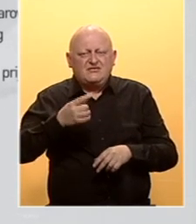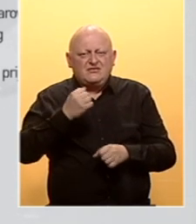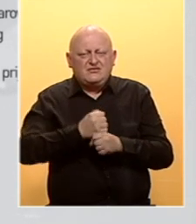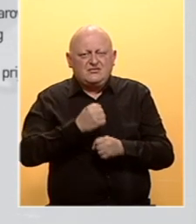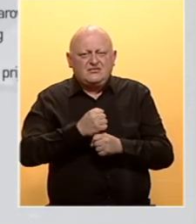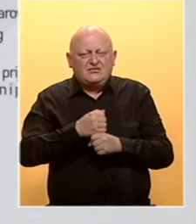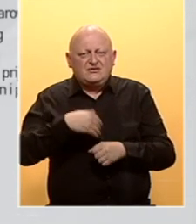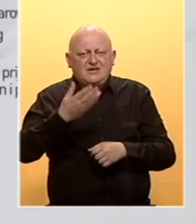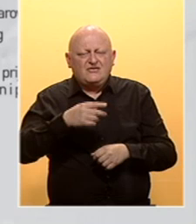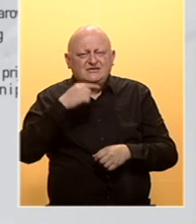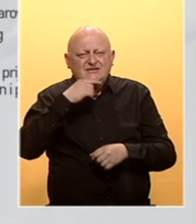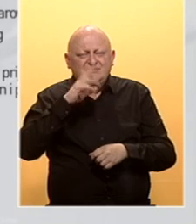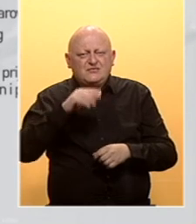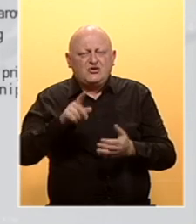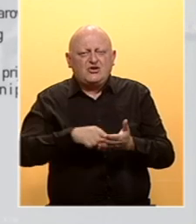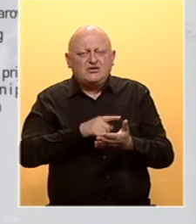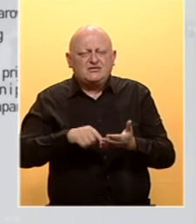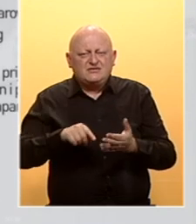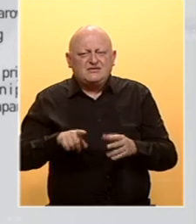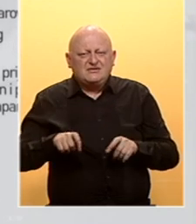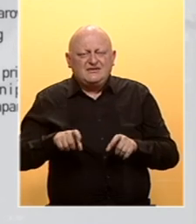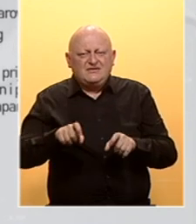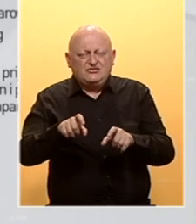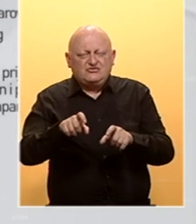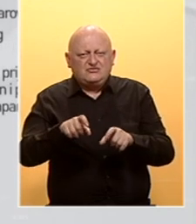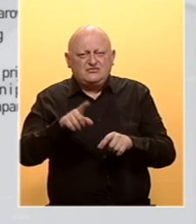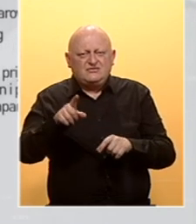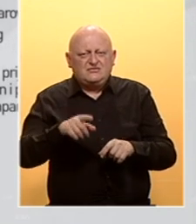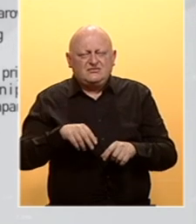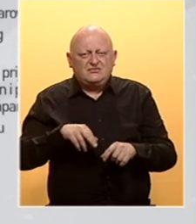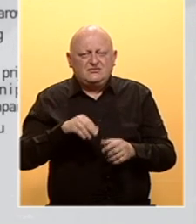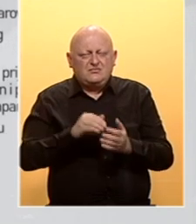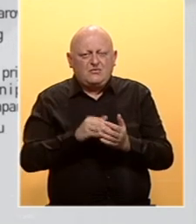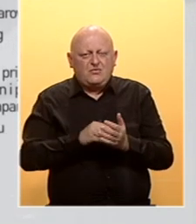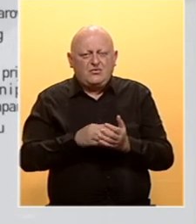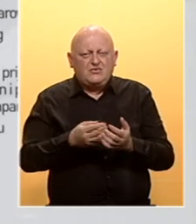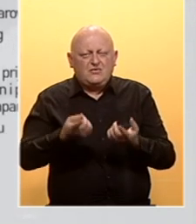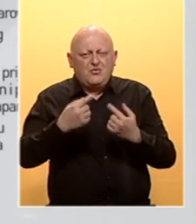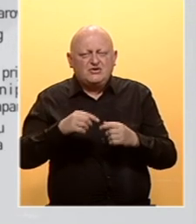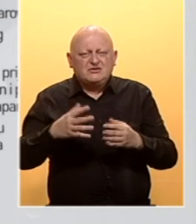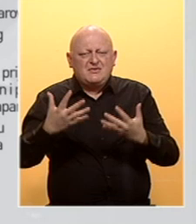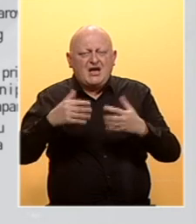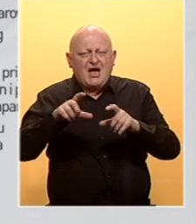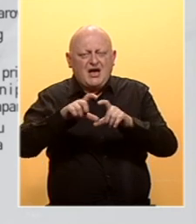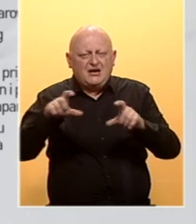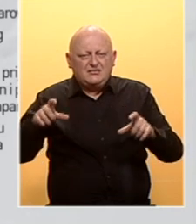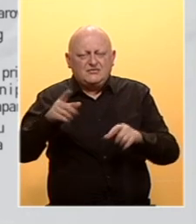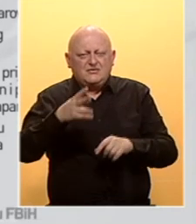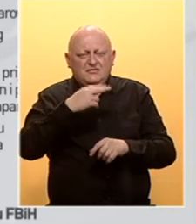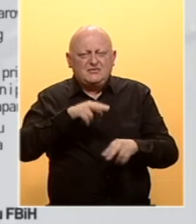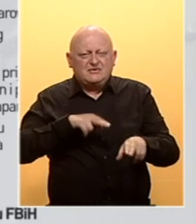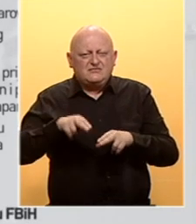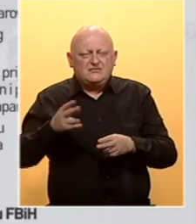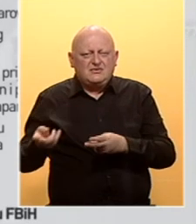se o davalcima krvi koji moraju biti testirani na COVID-19 i za sve nam je potreban i poseban aparat, tako da nadležno ministarstvo